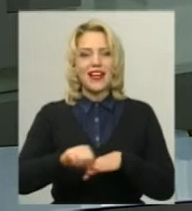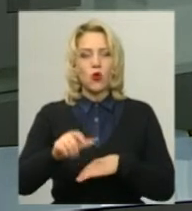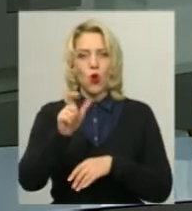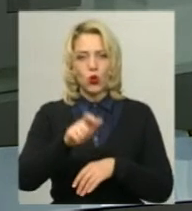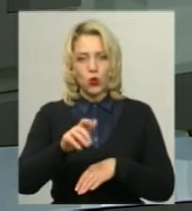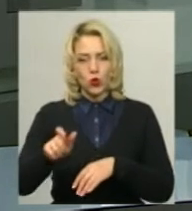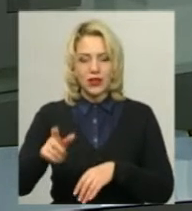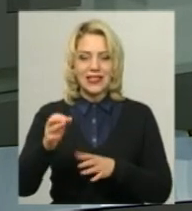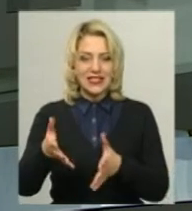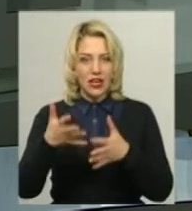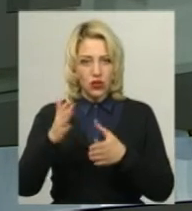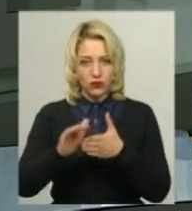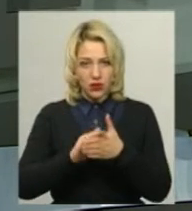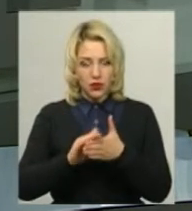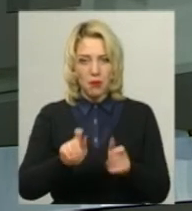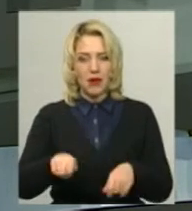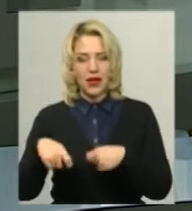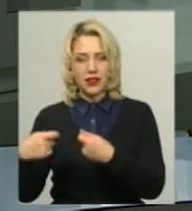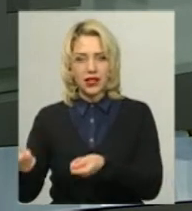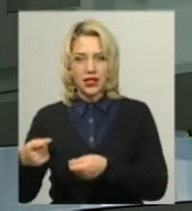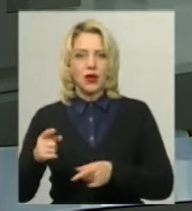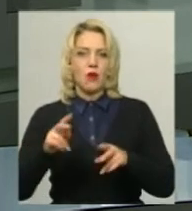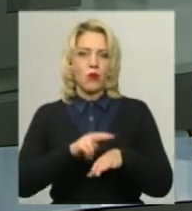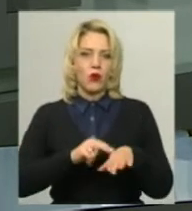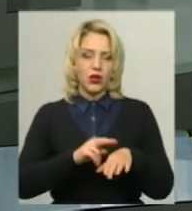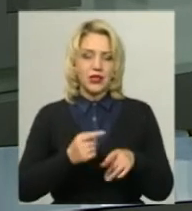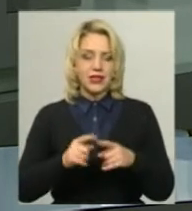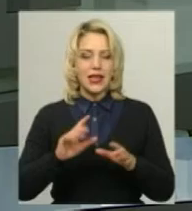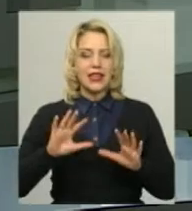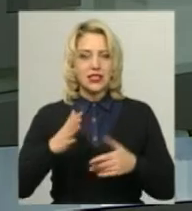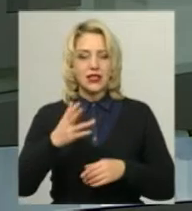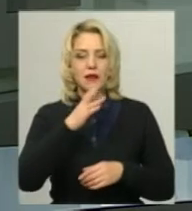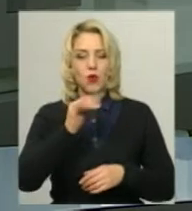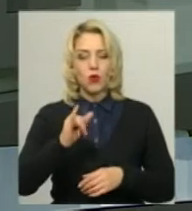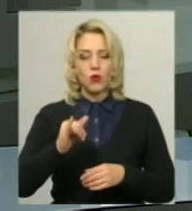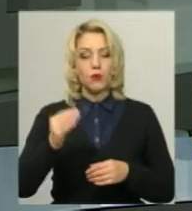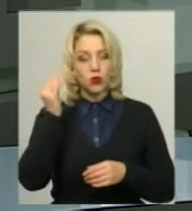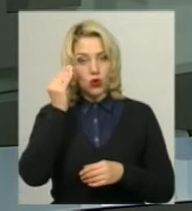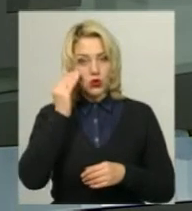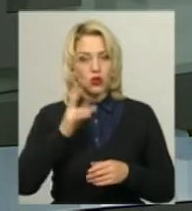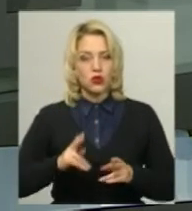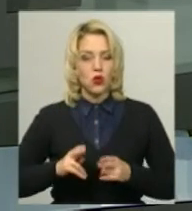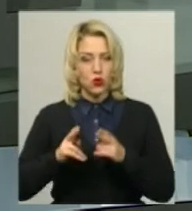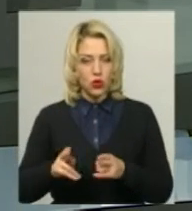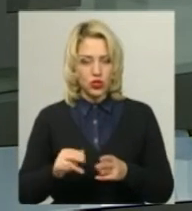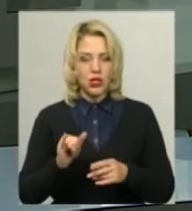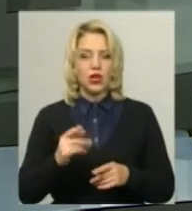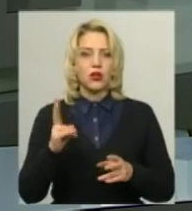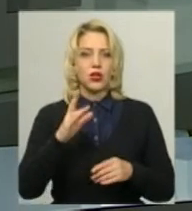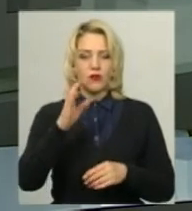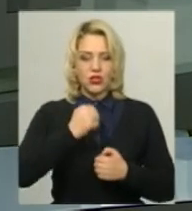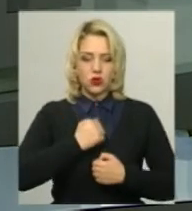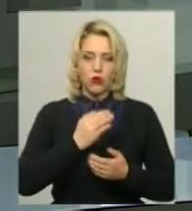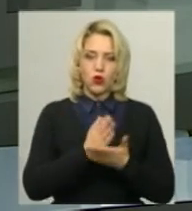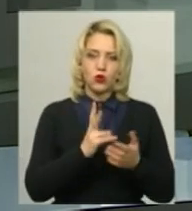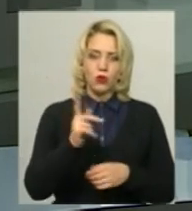що його особу передали правоохоронцям. Нагадаю, інцидент між підозрюваним у скоєні злочину та військовослужбовцем, котрий приїхав у відпустку і